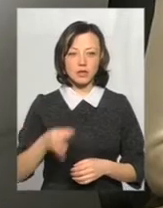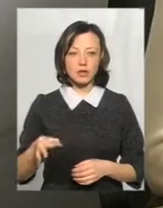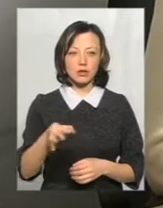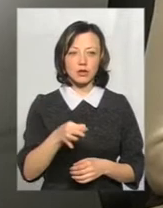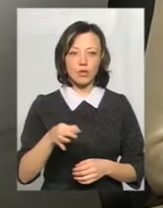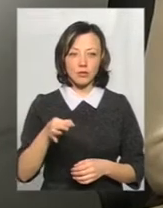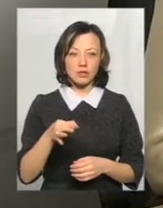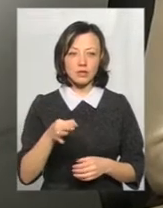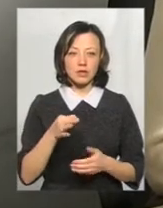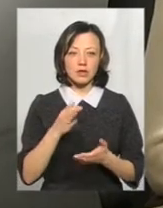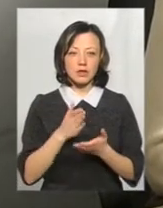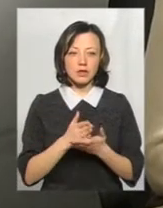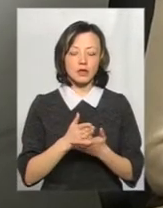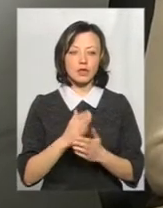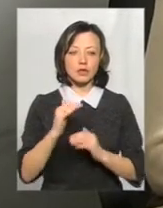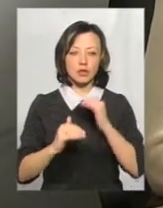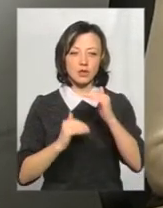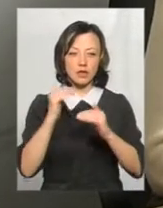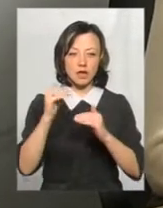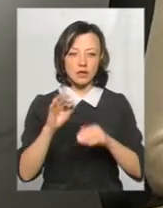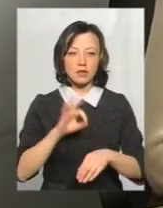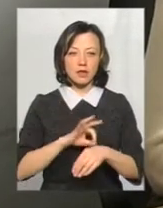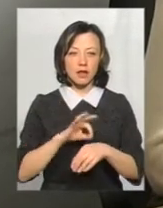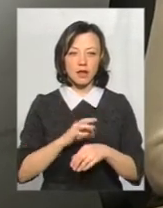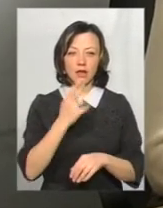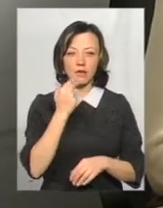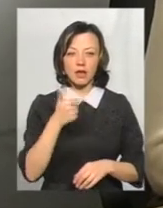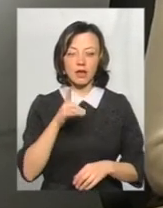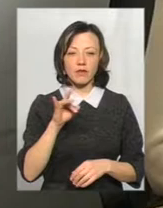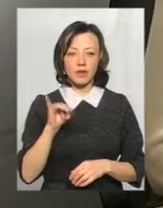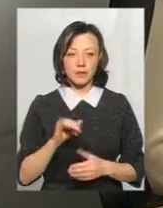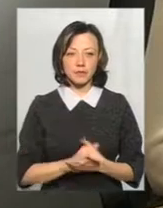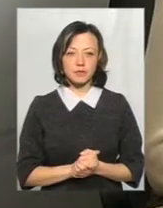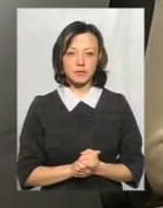відмічається неухильне зростання захворюваності на грип та гервії.